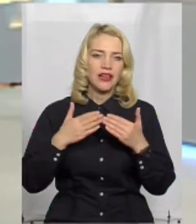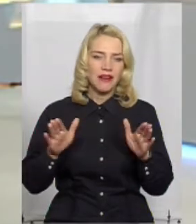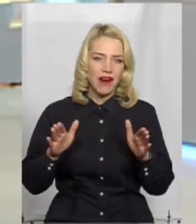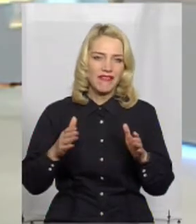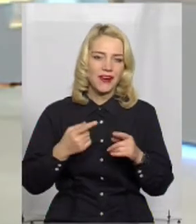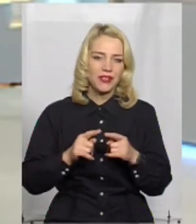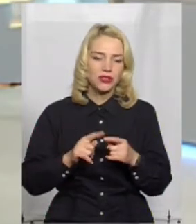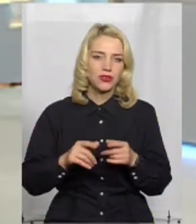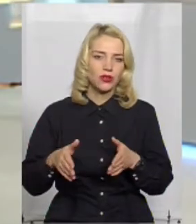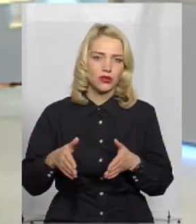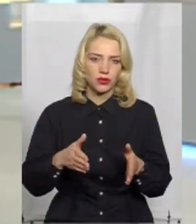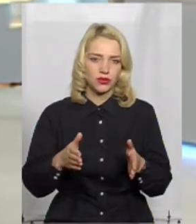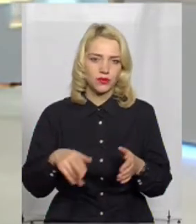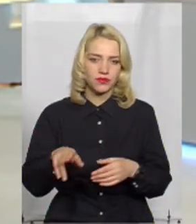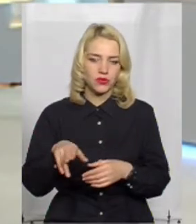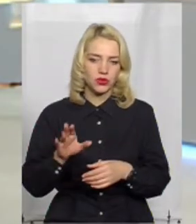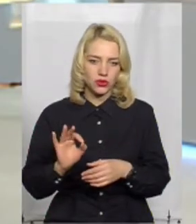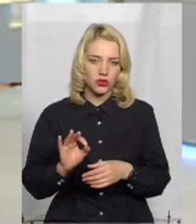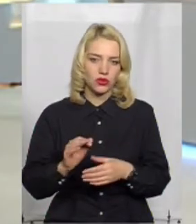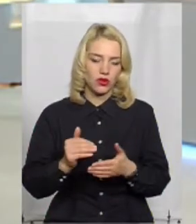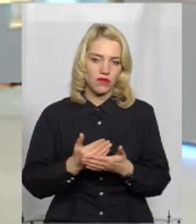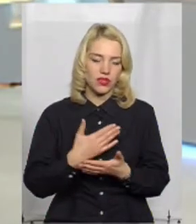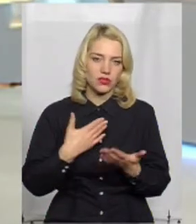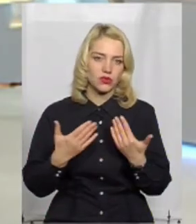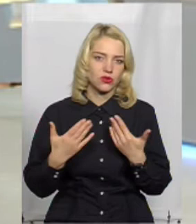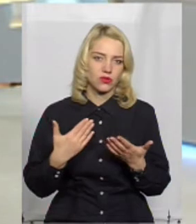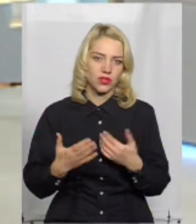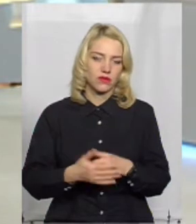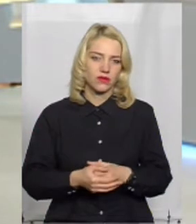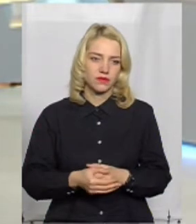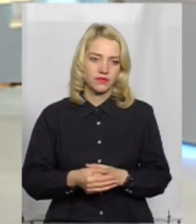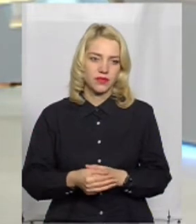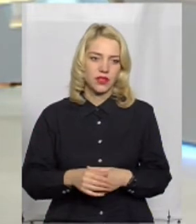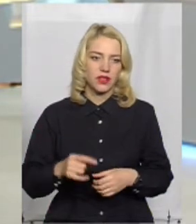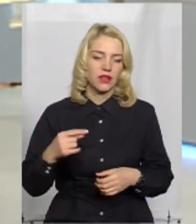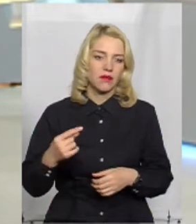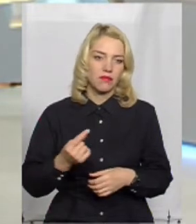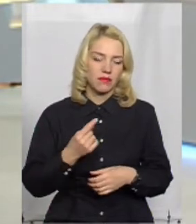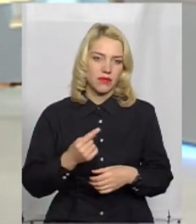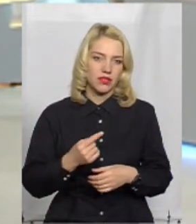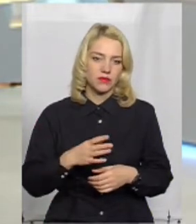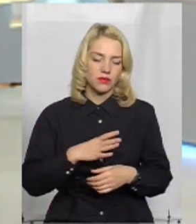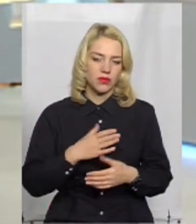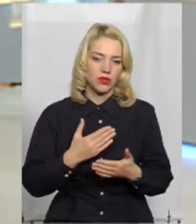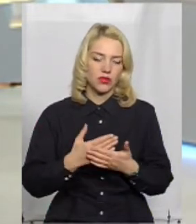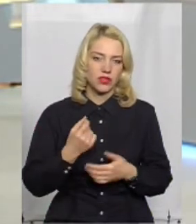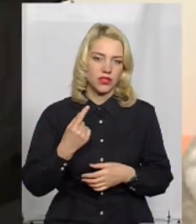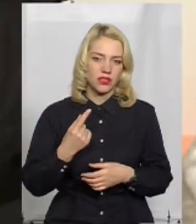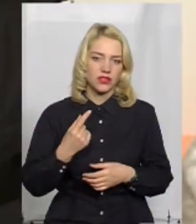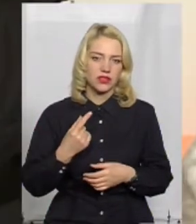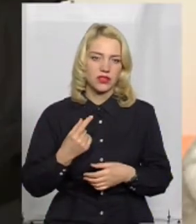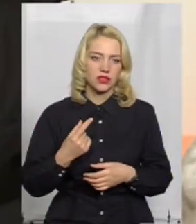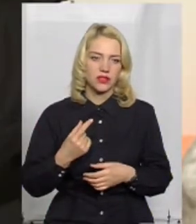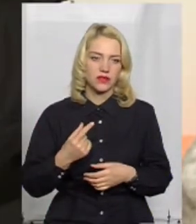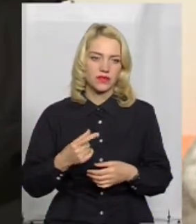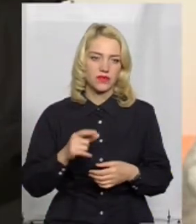цю дорогу до нових стосунків? Першими були близько 11 ОТГ,